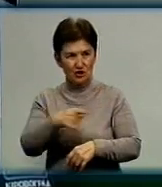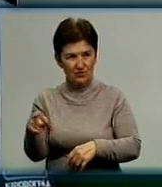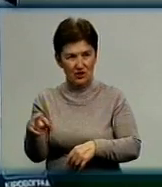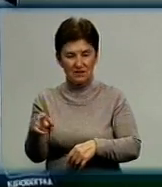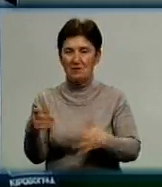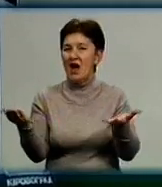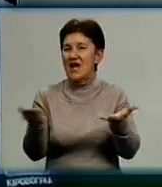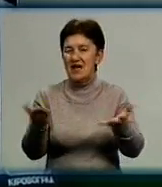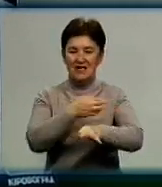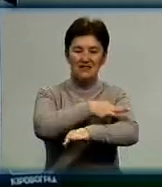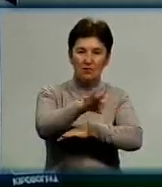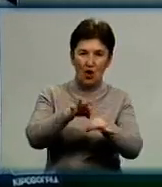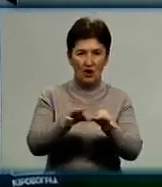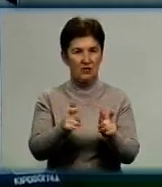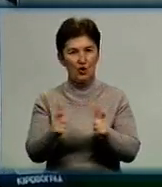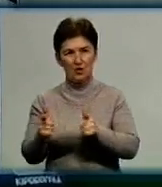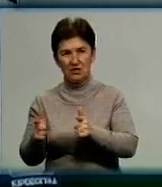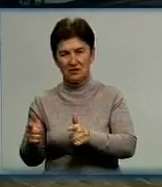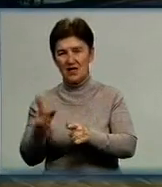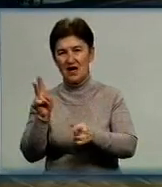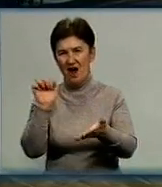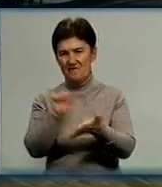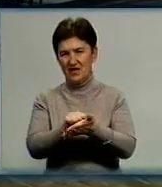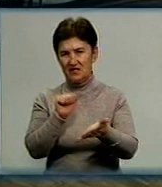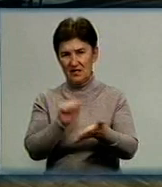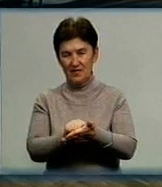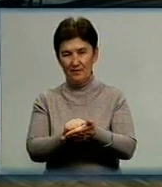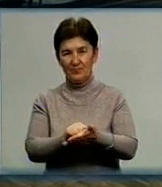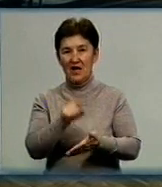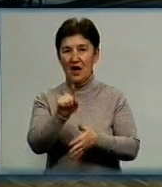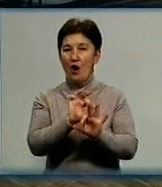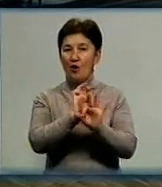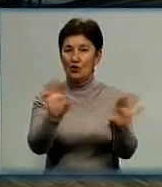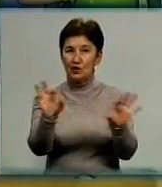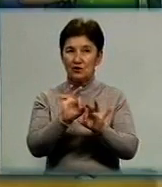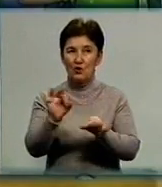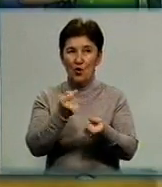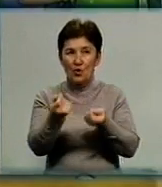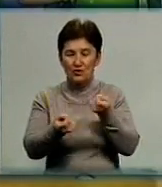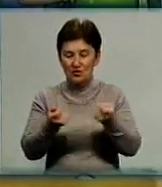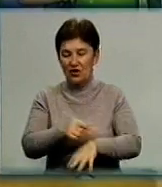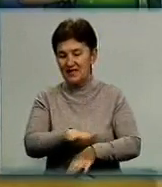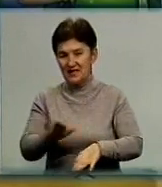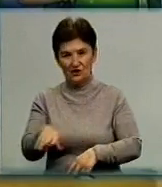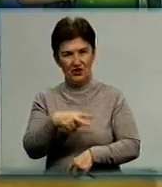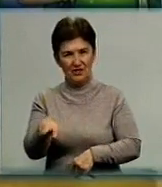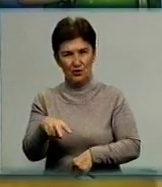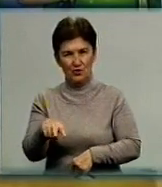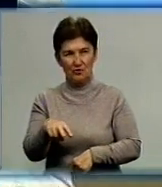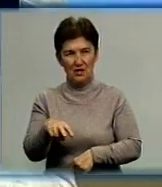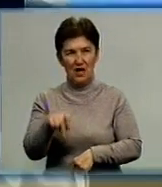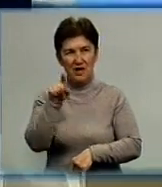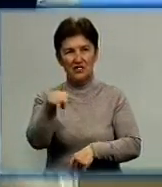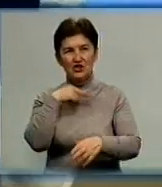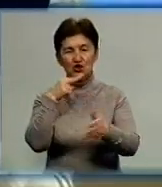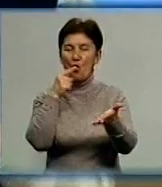якісь проекти готуються до видання. Молоді Лариса Ніцой розповіла про тонкощі видавництва дитячої літератури. Каже, особливу